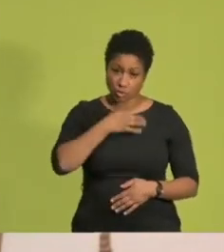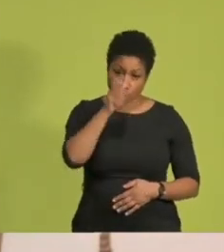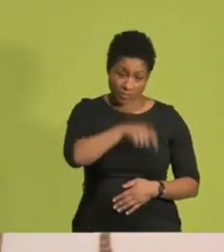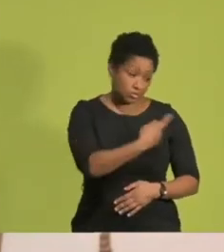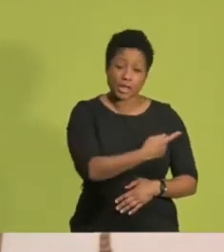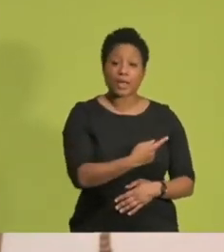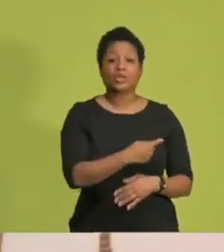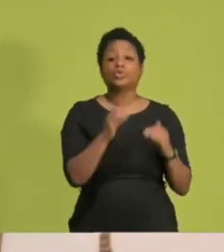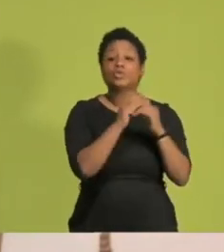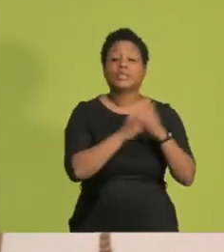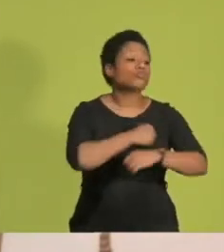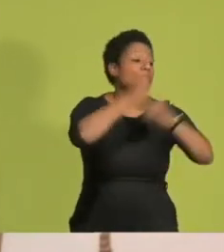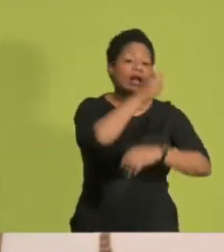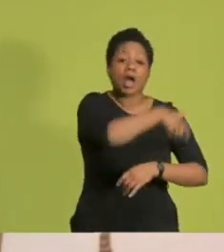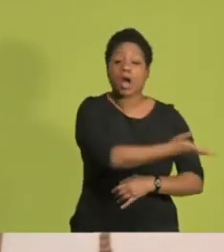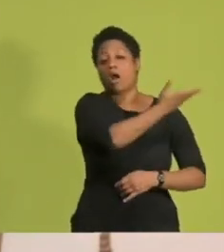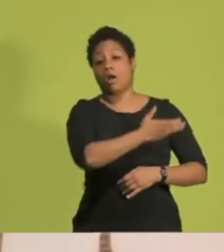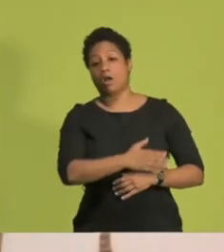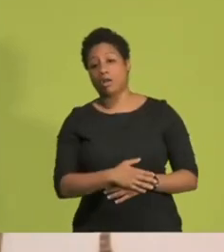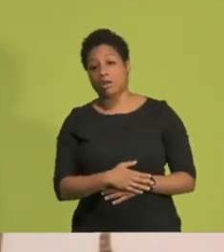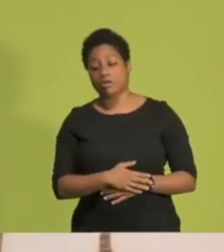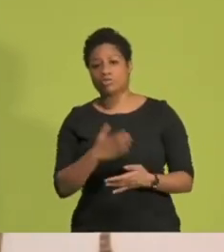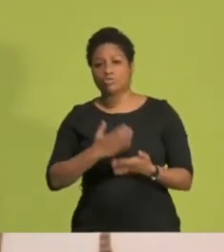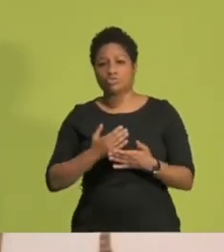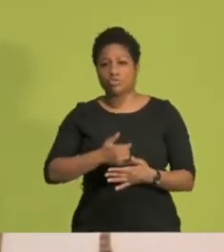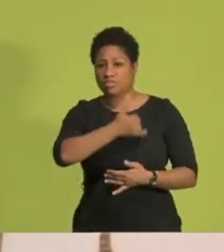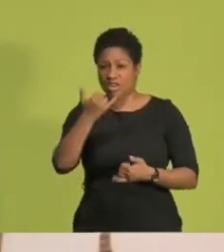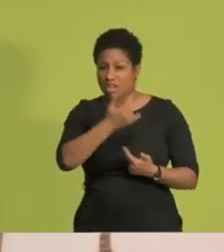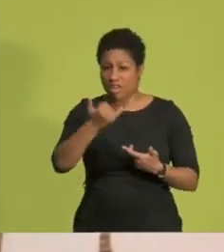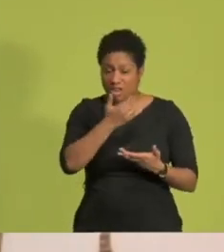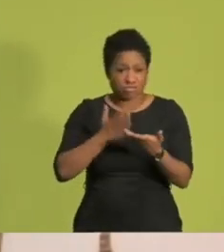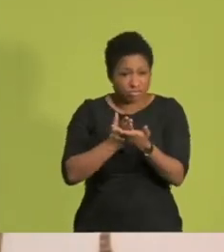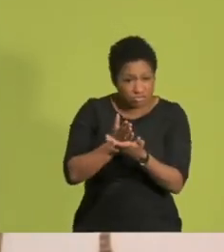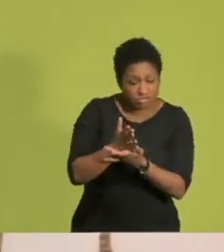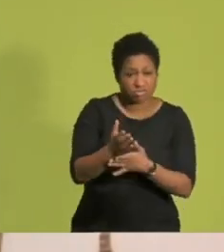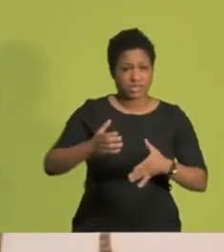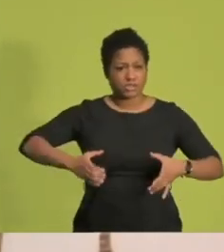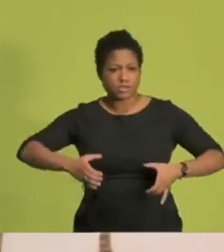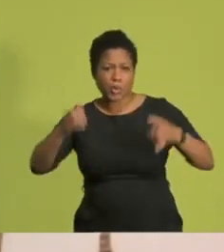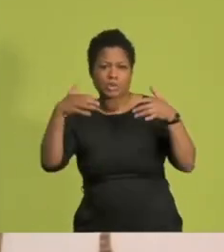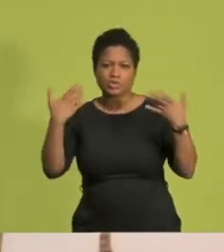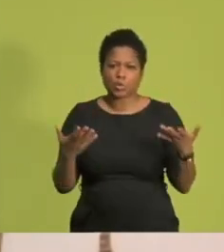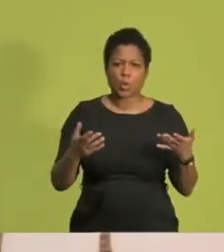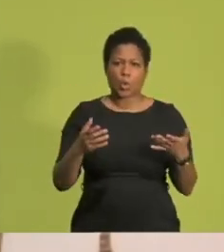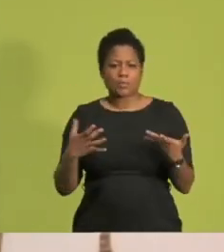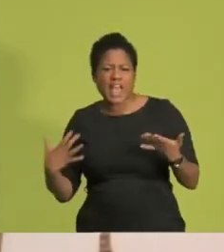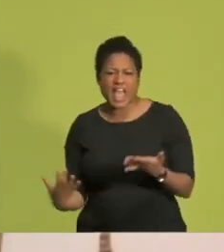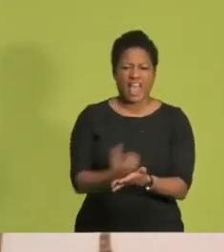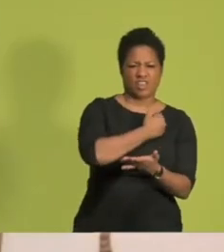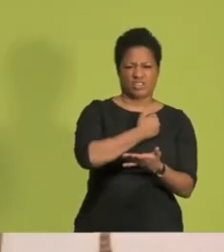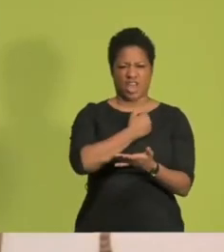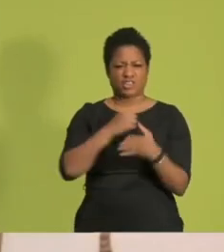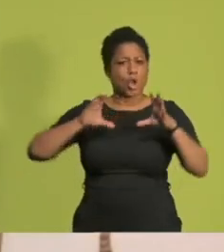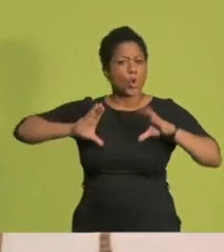Systemsprenger. Die Säulen des seit Jahrzehnten bestehenden Schulsystems sind Effizienz, Nützlichkeit und